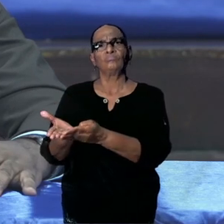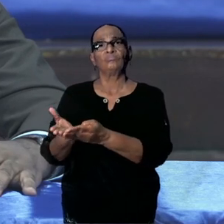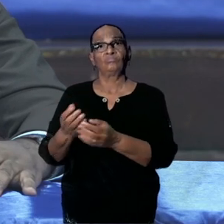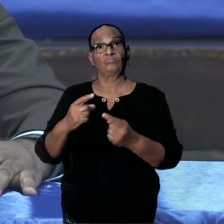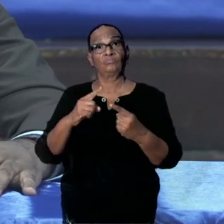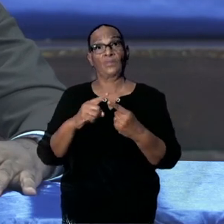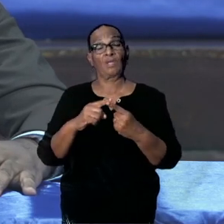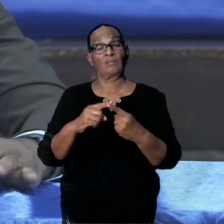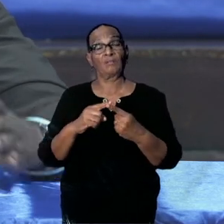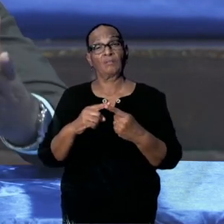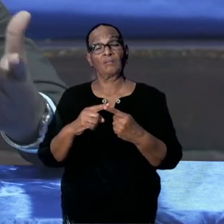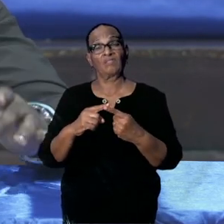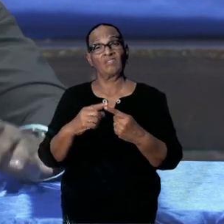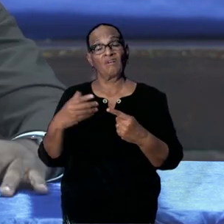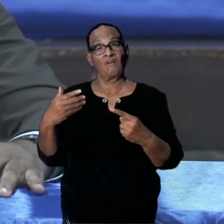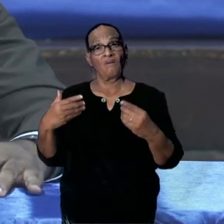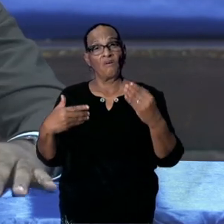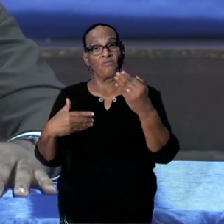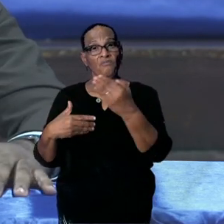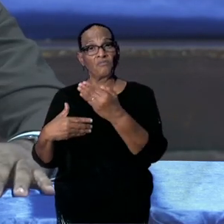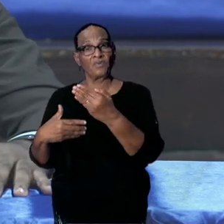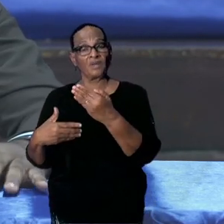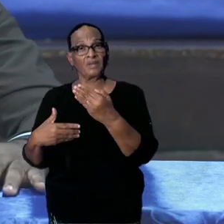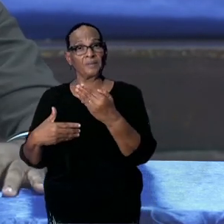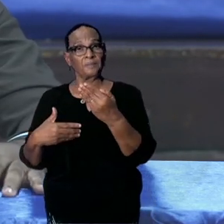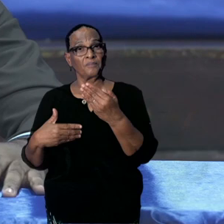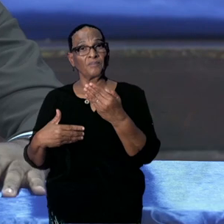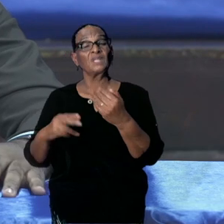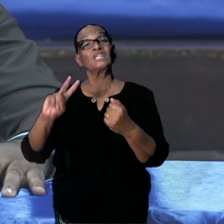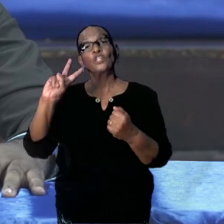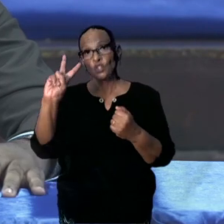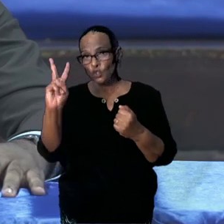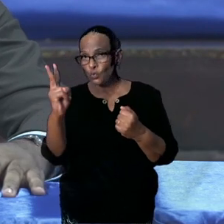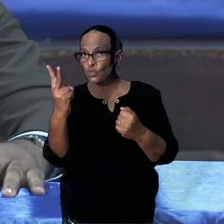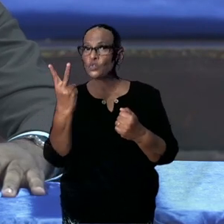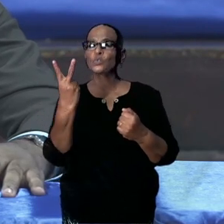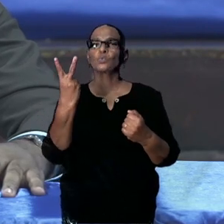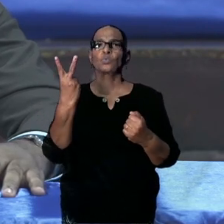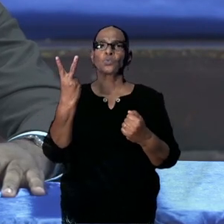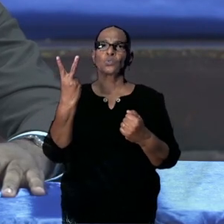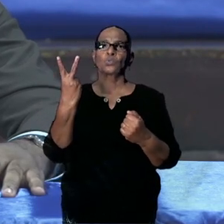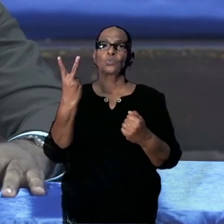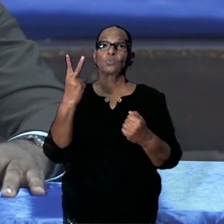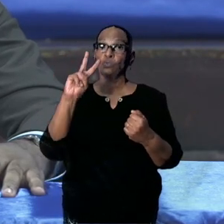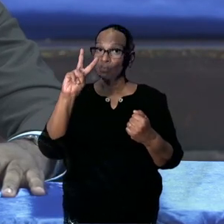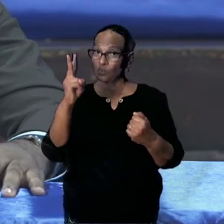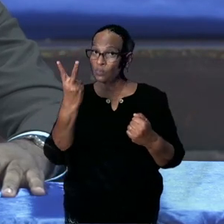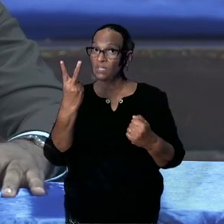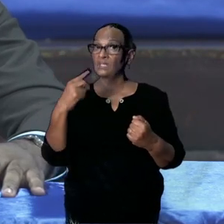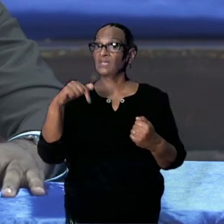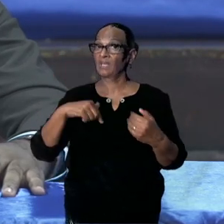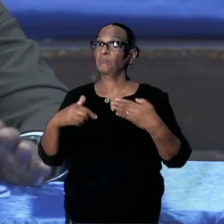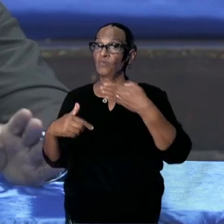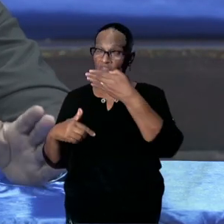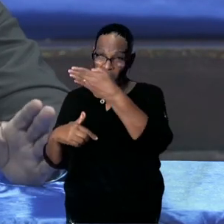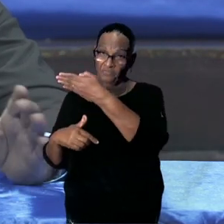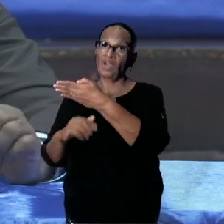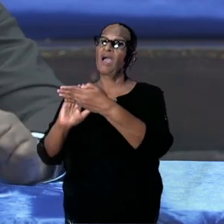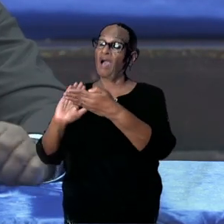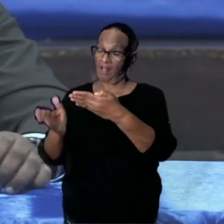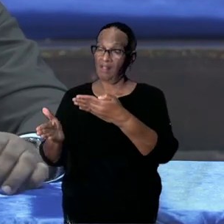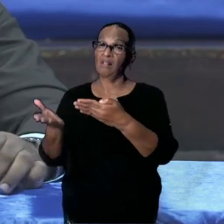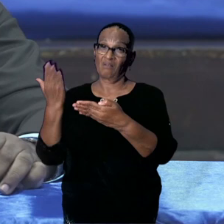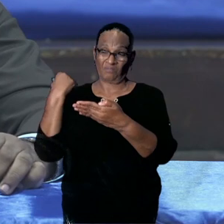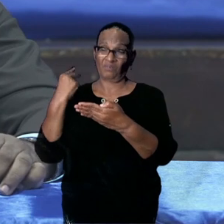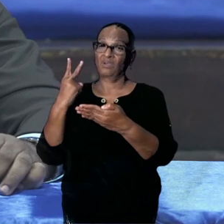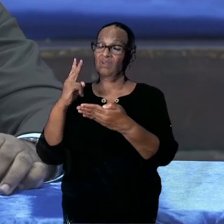aanzien van de vraag ook. Ik moet onderkennen dat dit de tweede keer is dat u me hierover aanspreekt. En ik had ook aangegeven